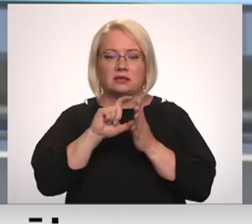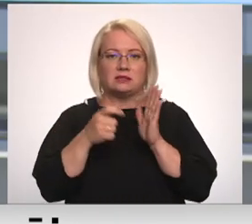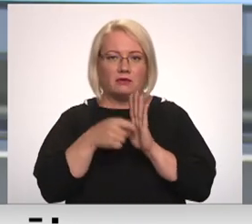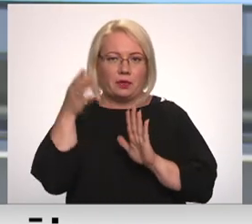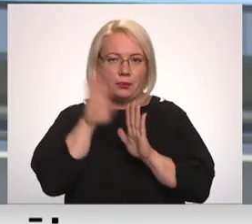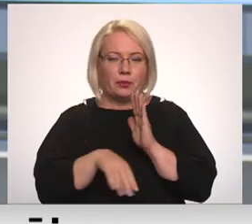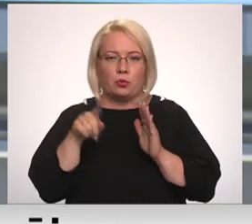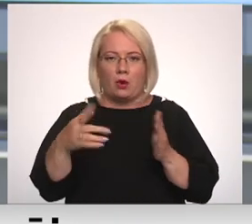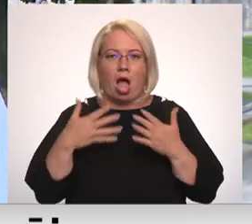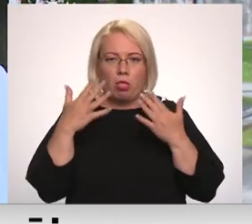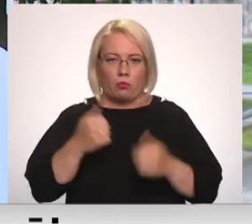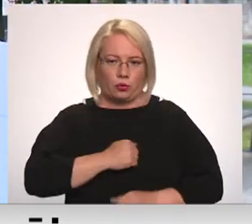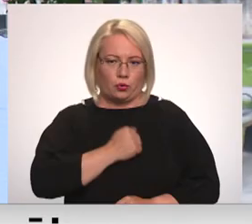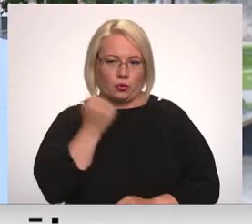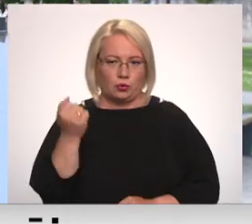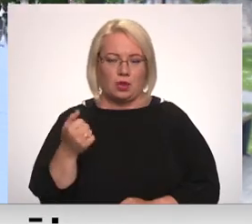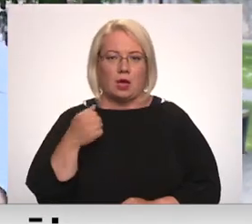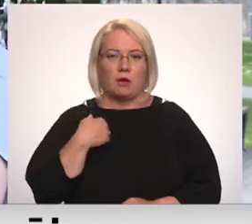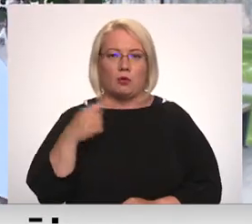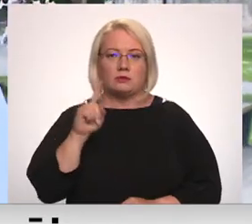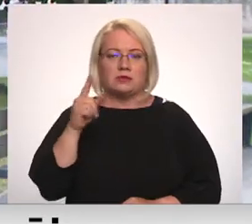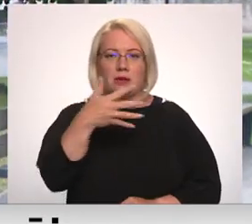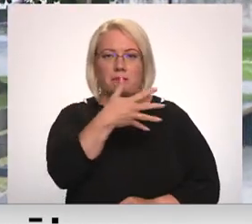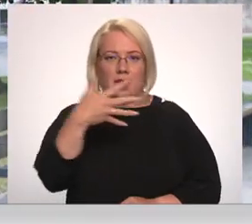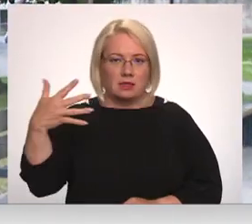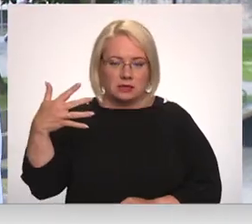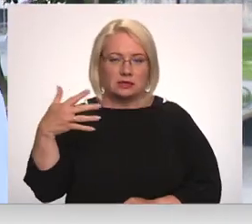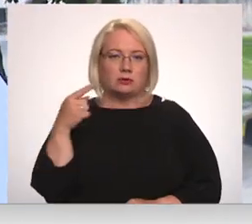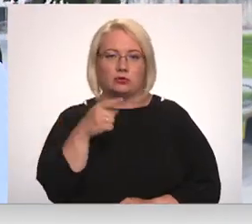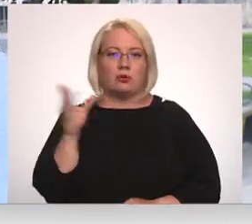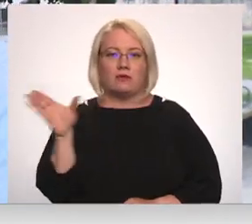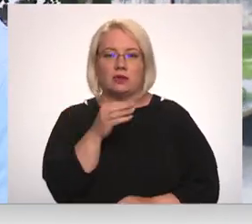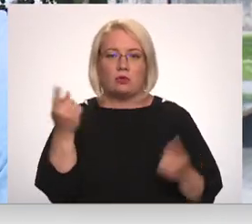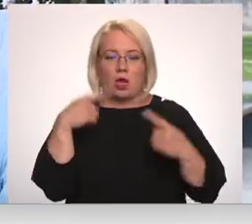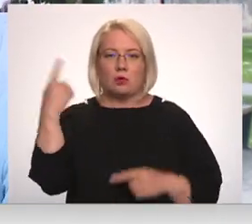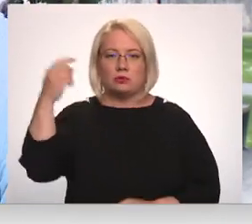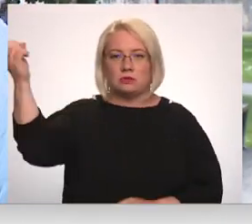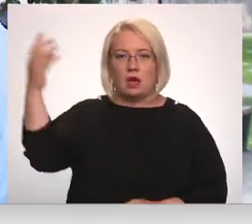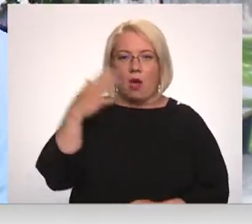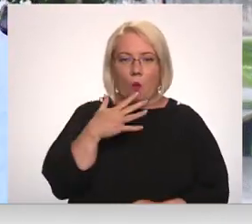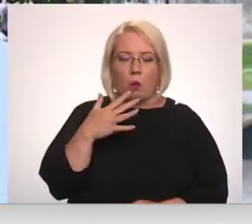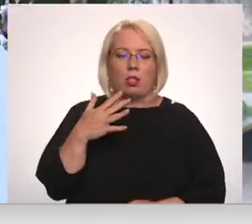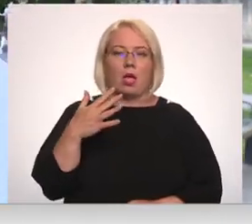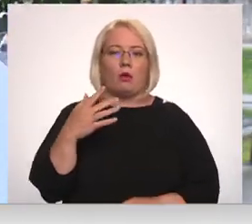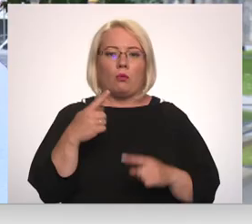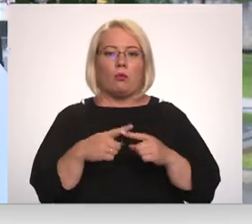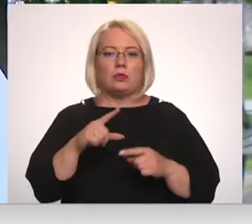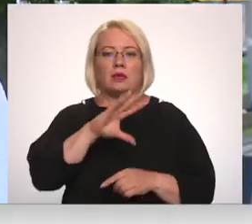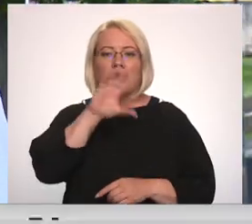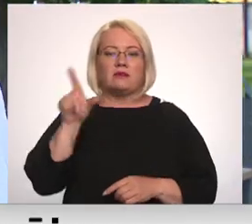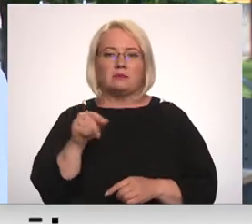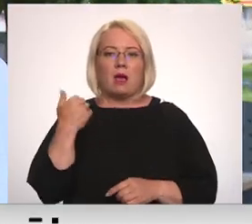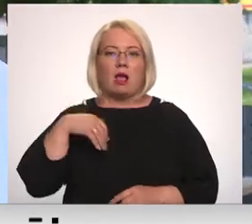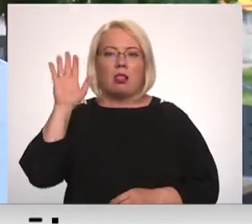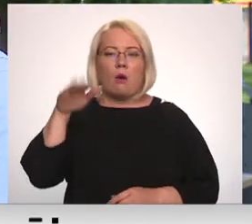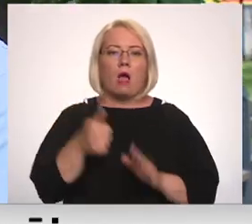vispār neesot ko elpot. Mums ir piektais stāvs un tur vispār visu laiku ir saule. Un tad, nu, vispār ārā ir